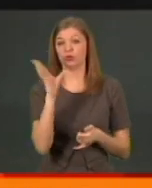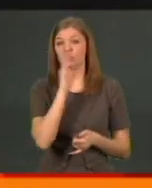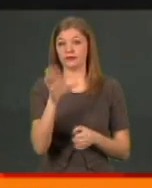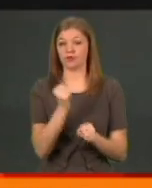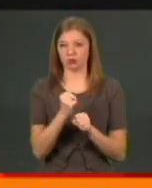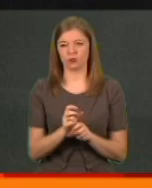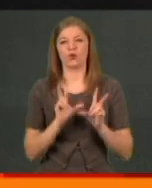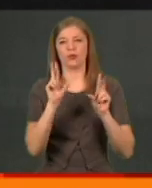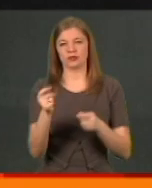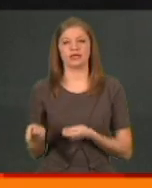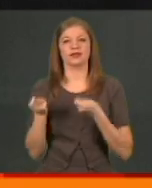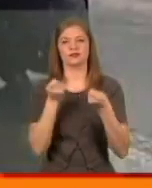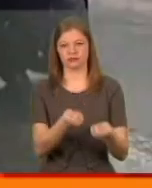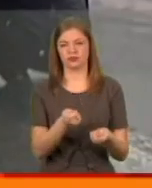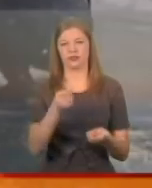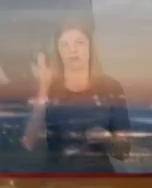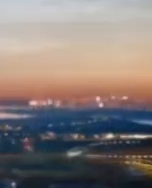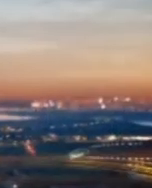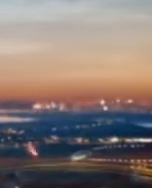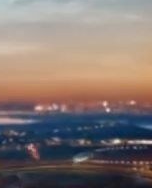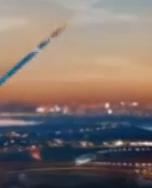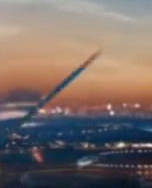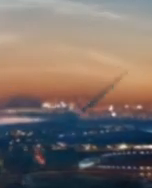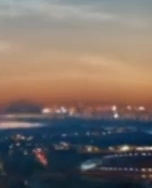цього зробити, обіцяють доправити її водовозками.